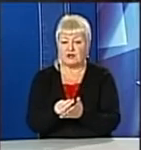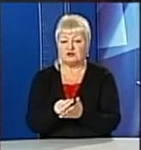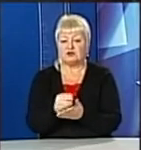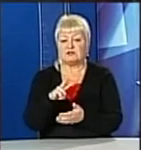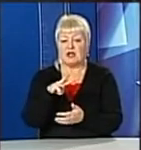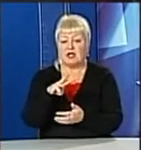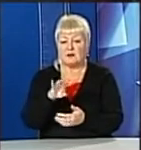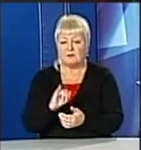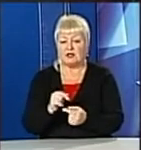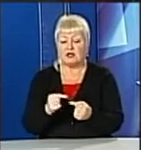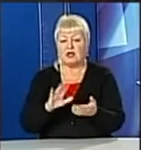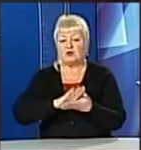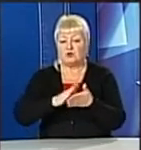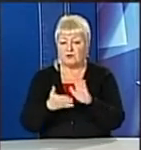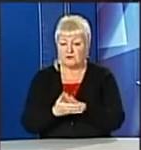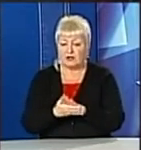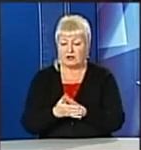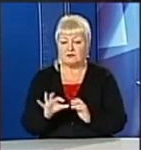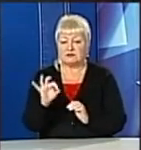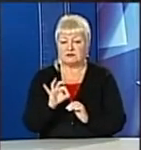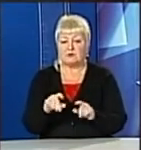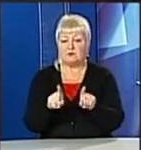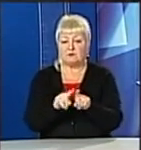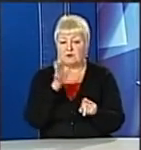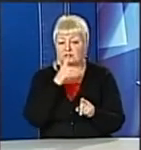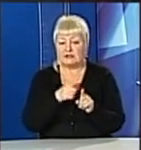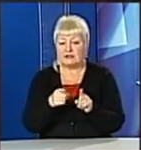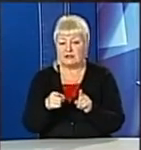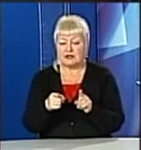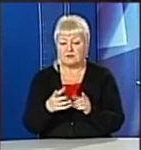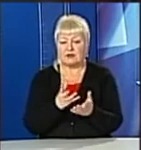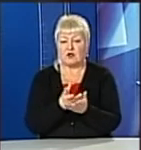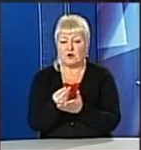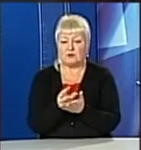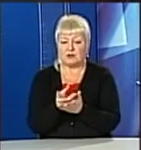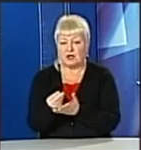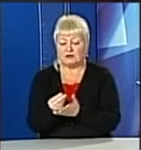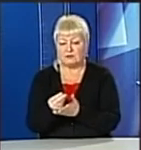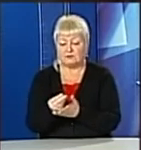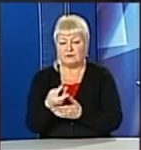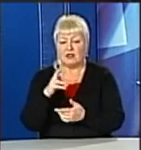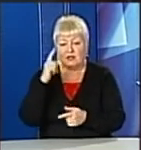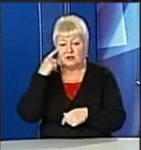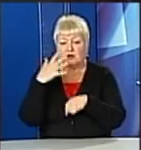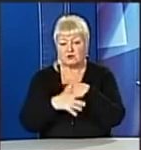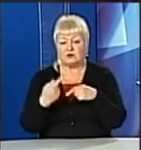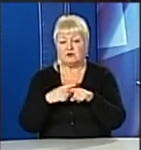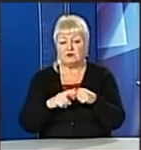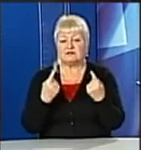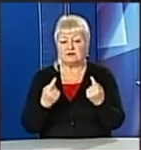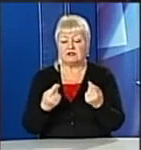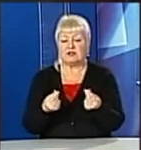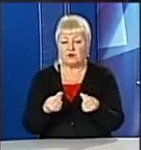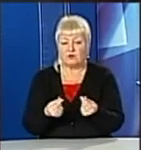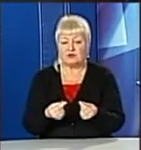відповідно домовляємося про такі певні терміни оплати. Тобто не в одною сумою, я розумію, що це достатньо великий кошт, то в